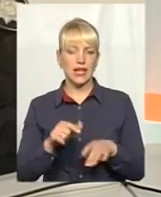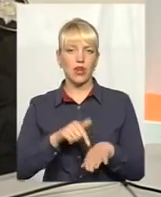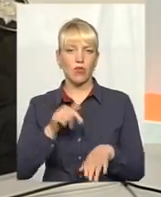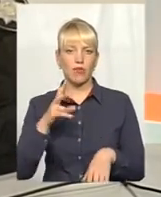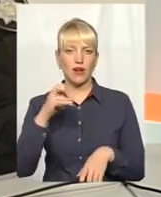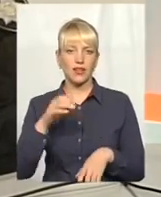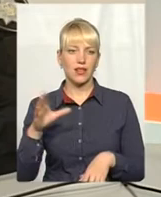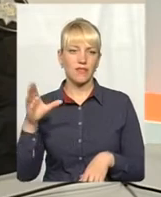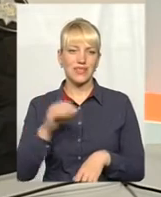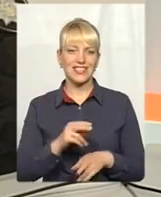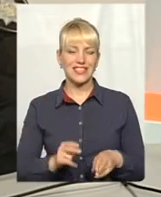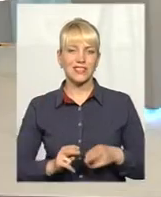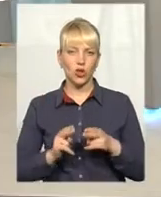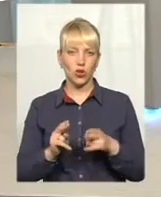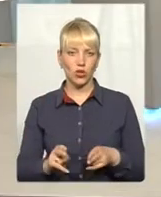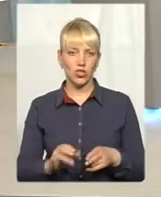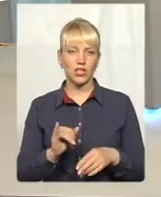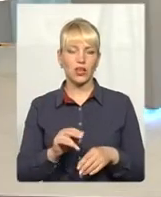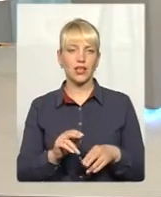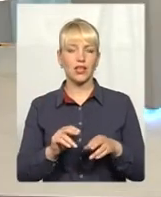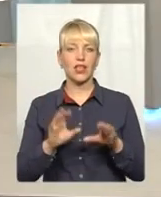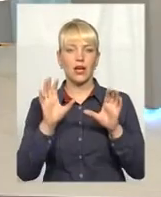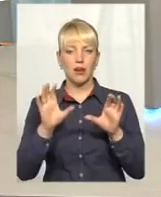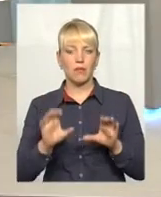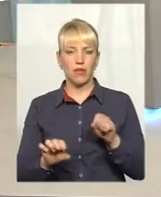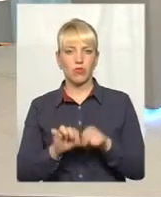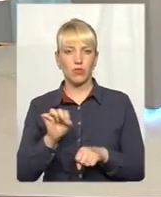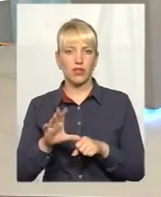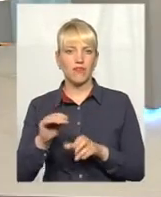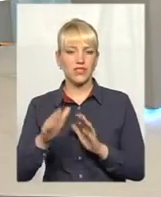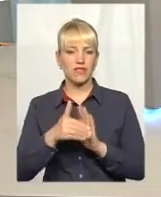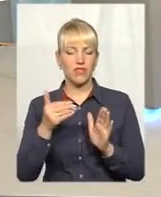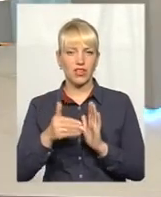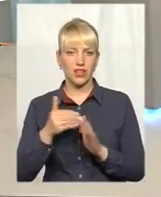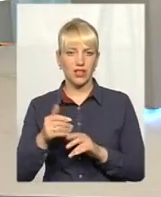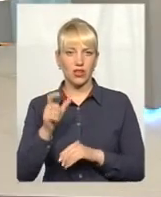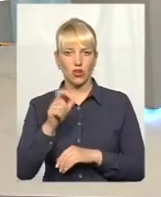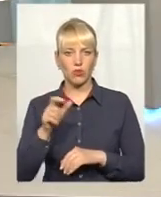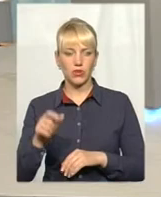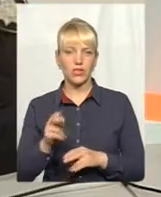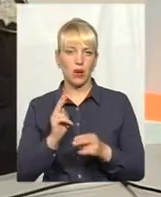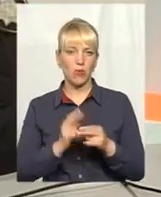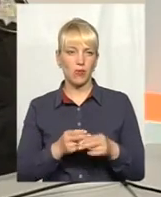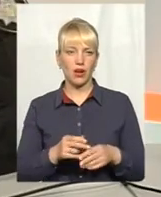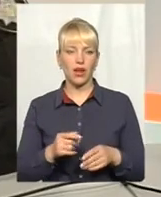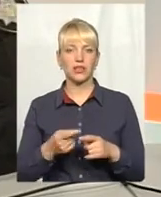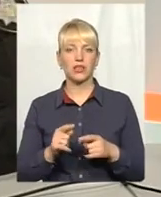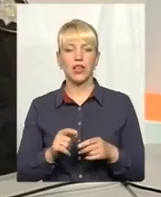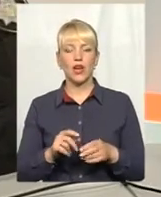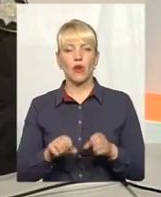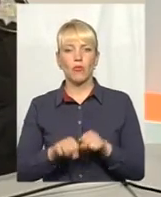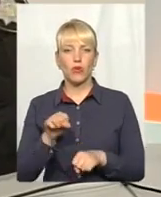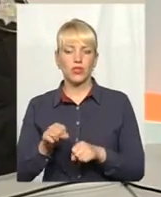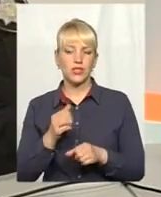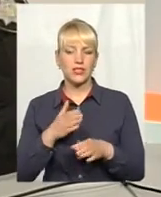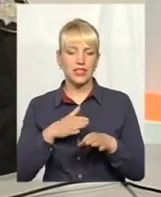на всі злочини та правопорушення, на всі виклики громадян, запобігати вчиненню правопорушень, здійснювати профілактику,